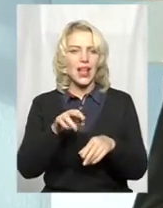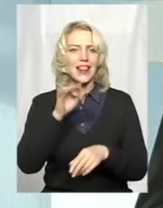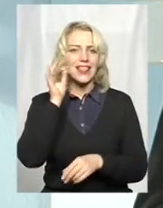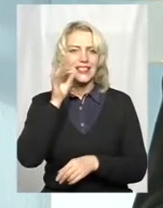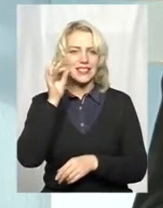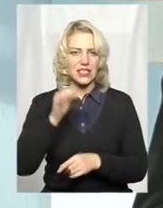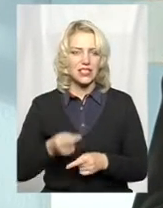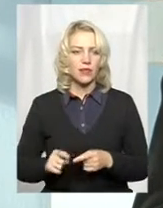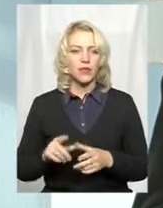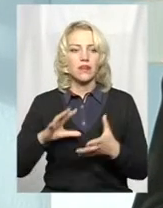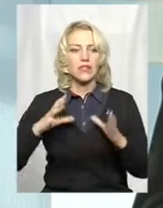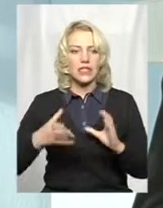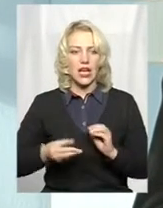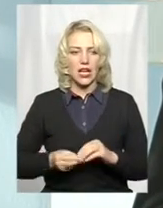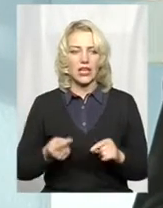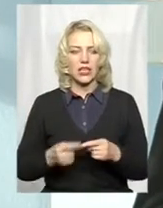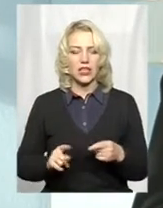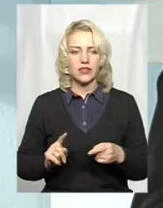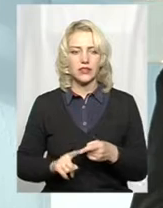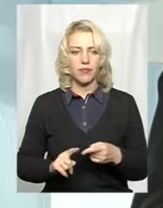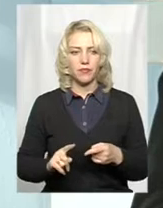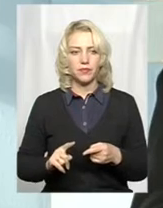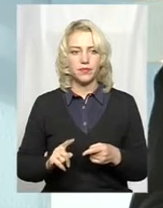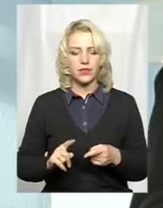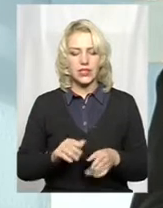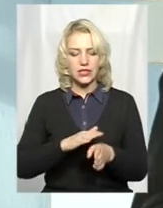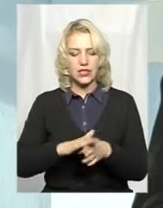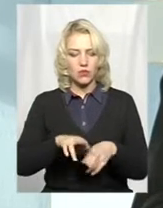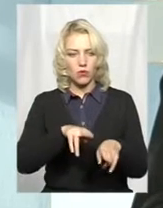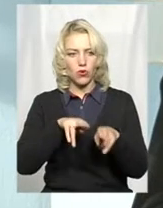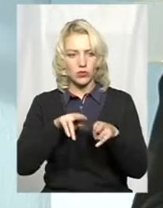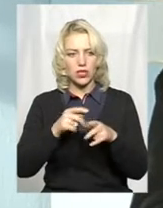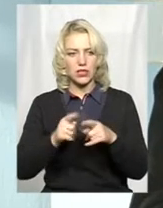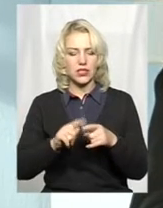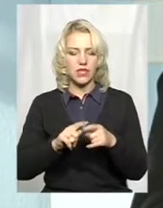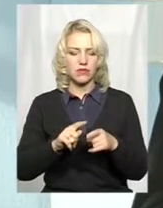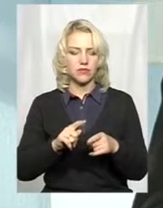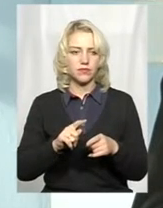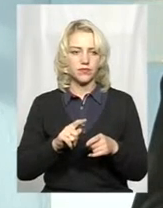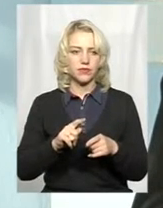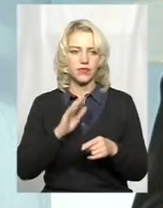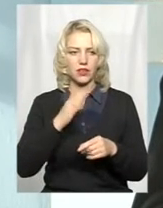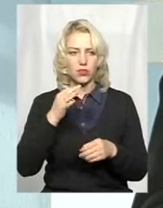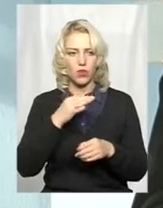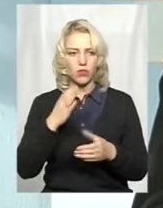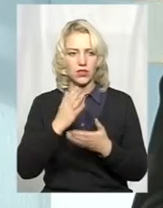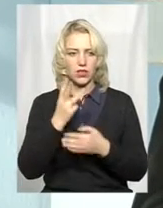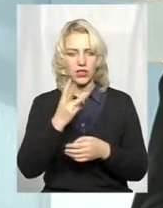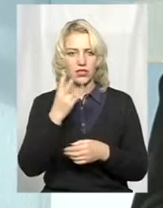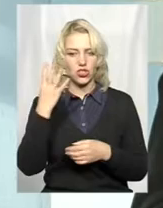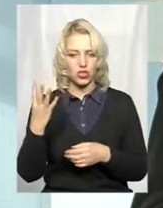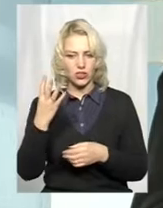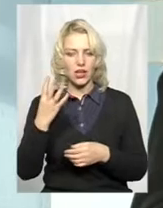проведення вістрілу, взагалі організації з дійсненням полювання здійснюють у нас користувачі мисливських угідь. В нашій області їх є 34.